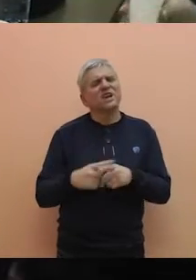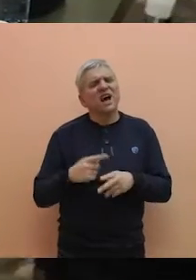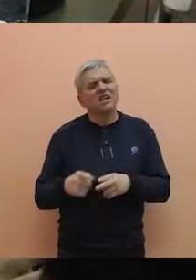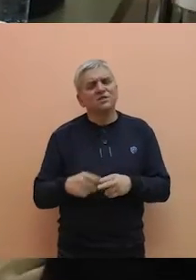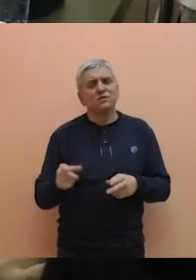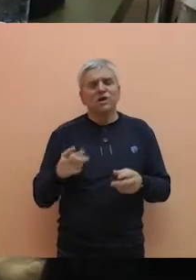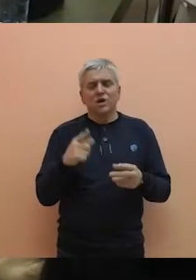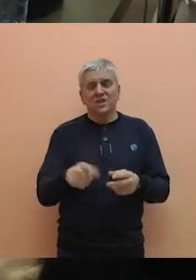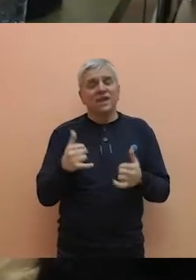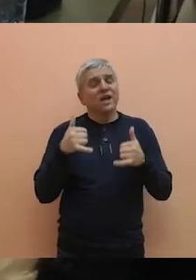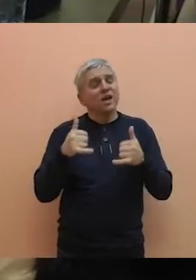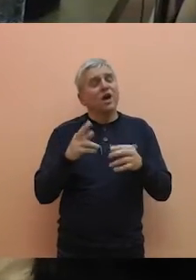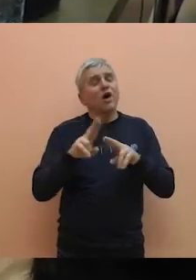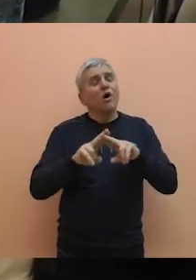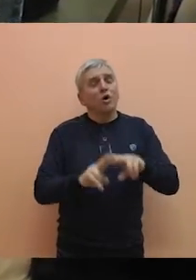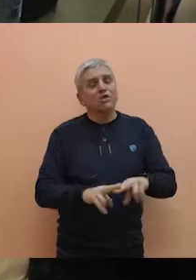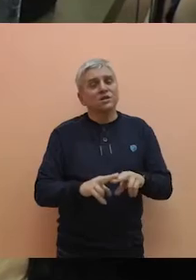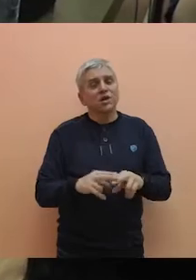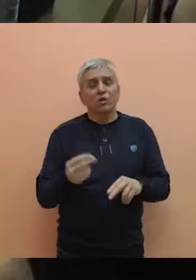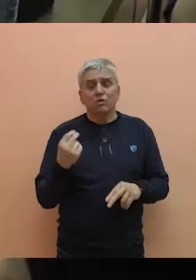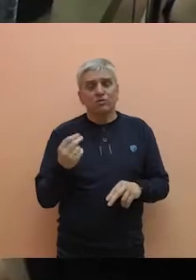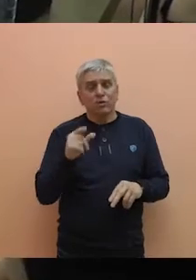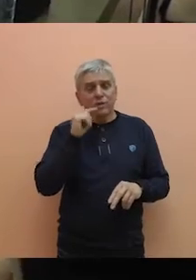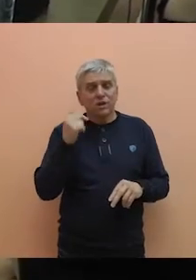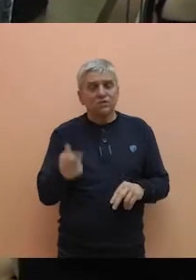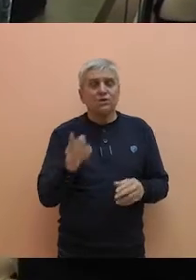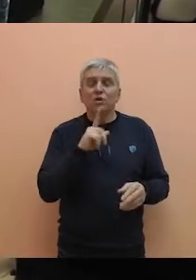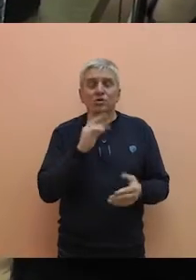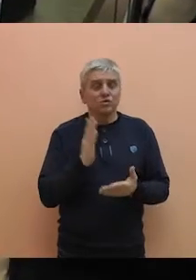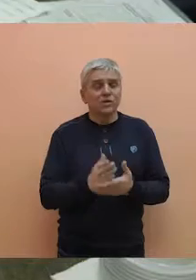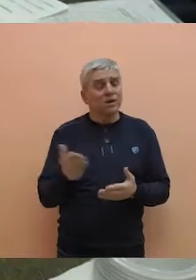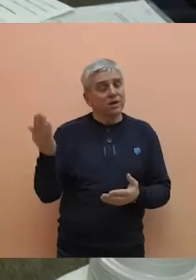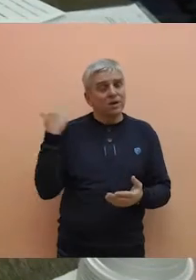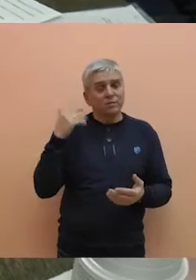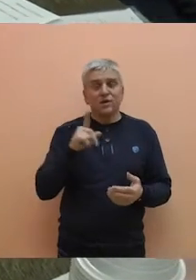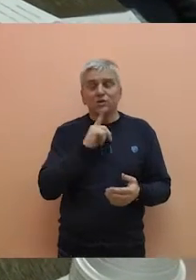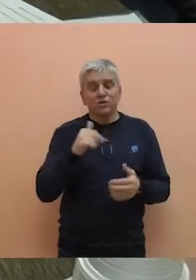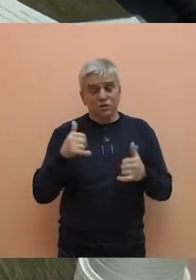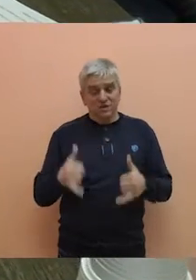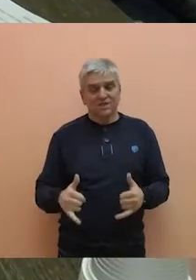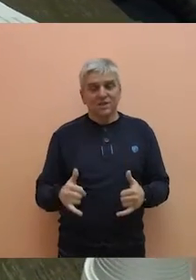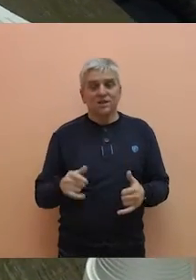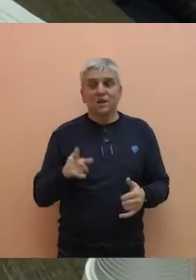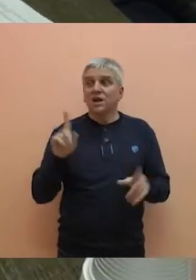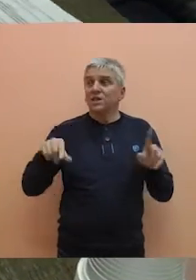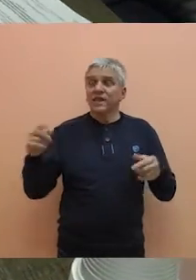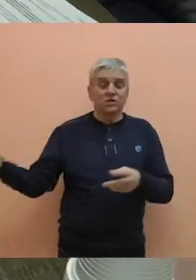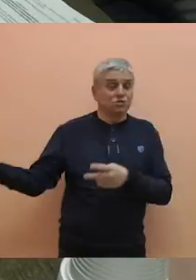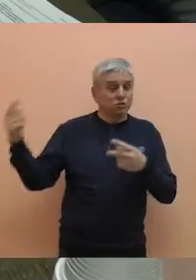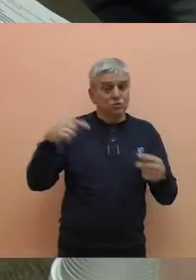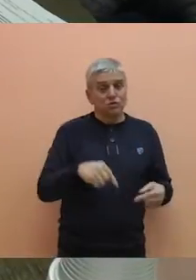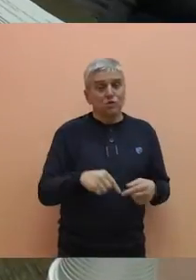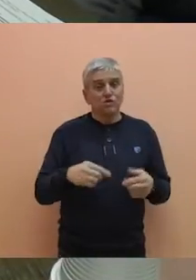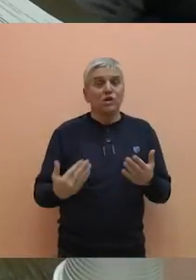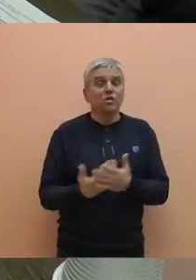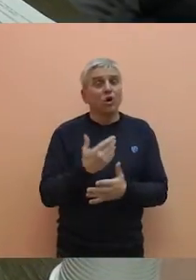ostalo je da kažem jedno zdravo jezgro, ostalo je puno ljudi koji su tu bili i pre i koji su i sada. Neki ljudi su nam prišli, neki